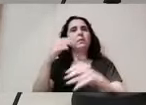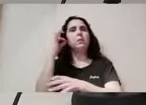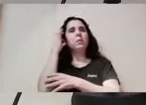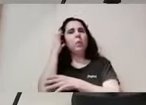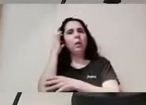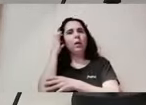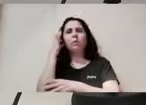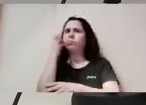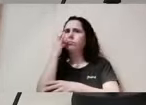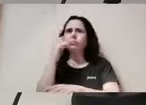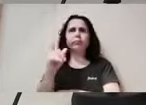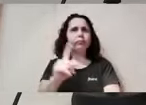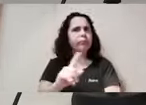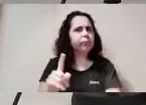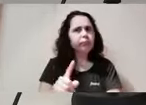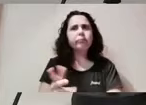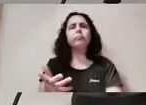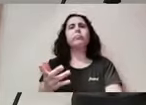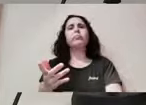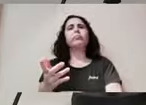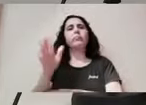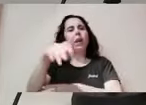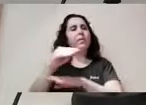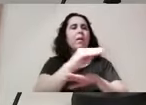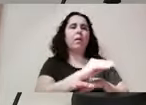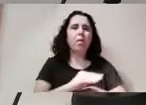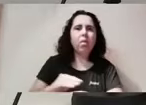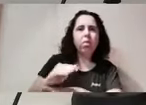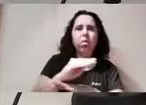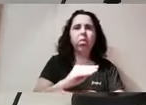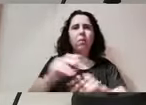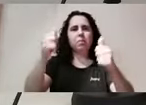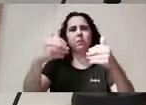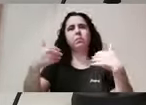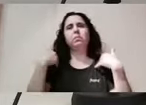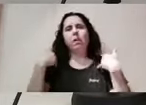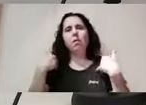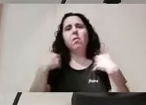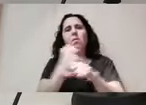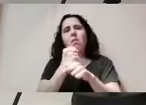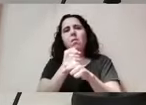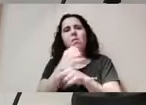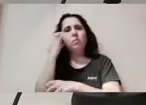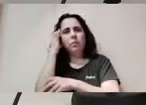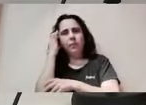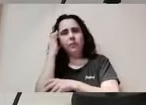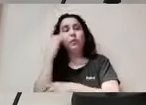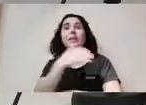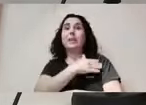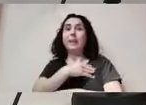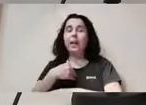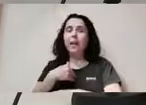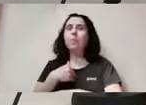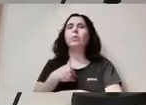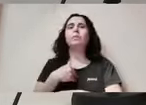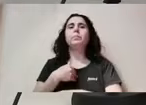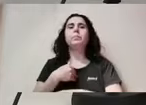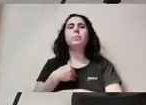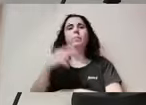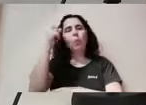tasques domèstiques i de la cura dels dependents, menors i dependents. Volem